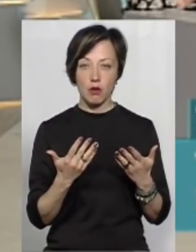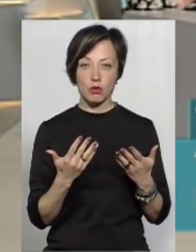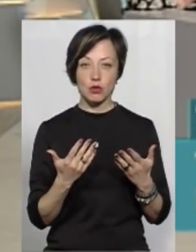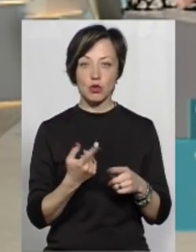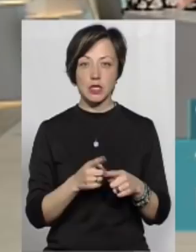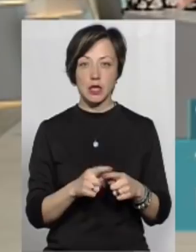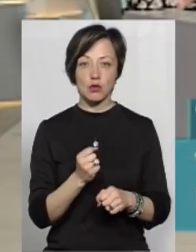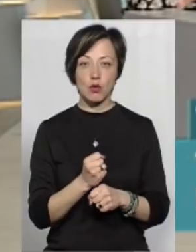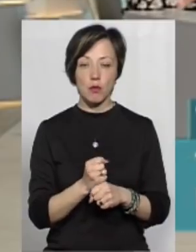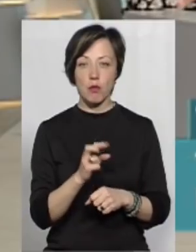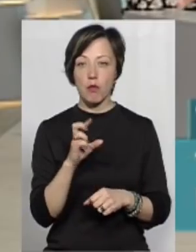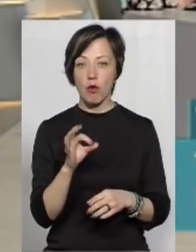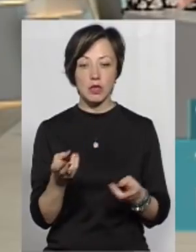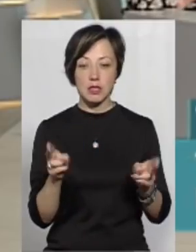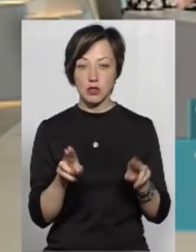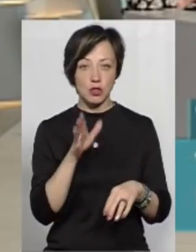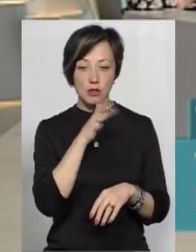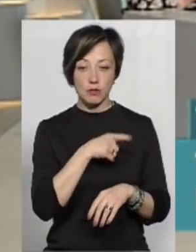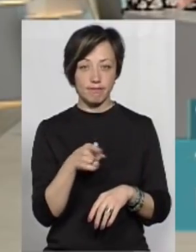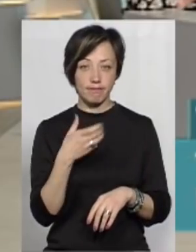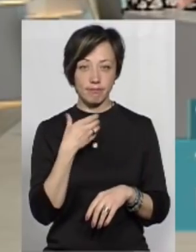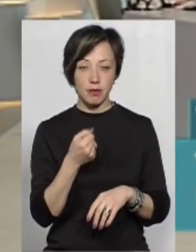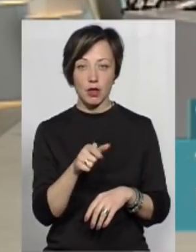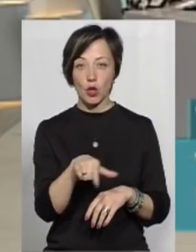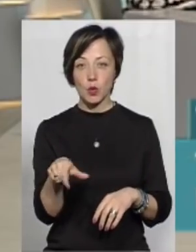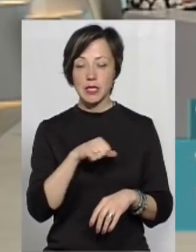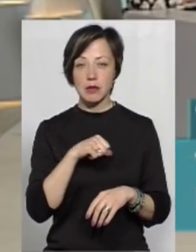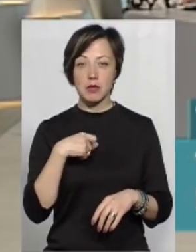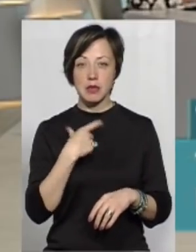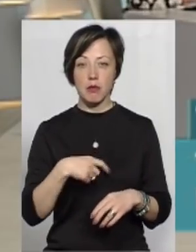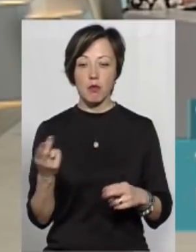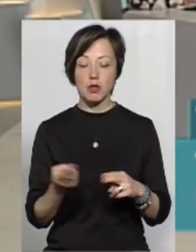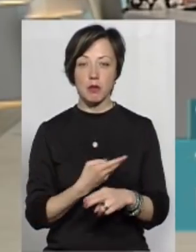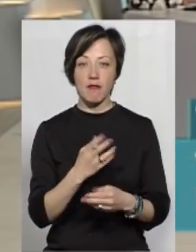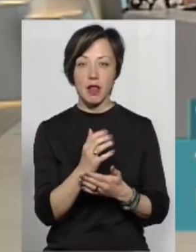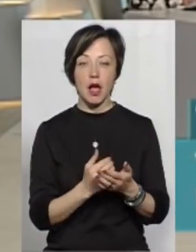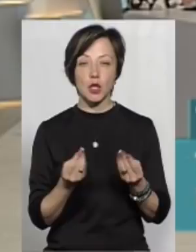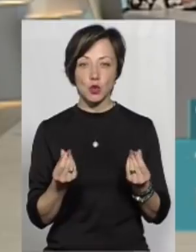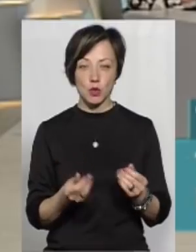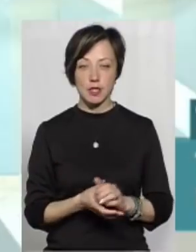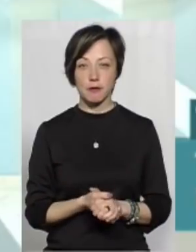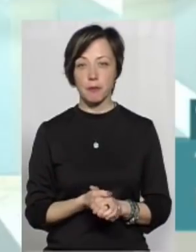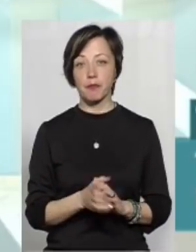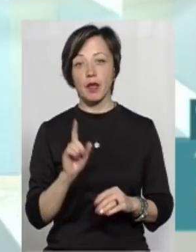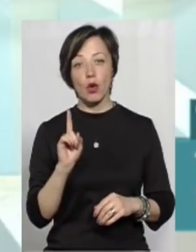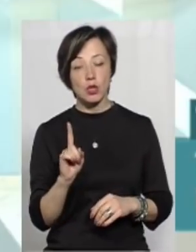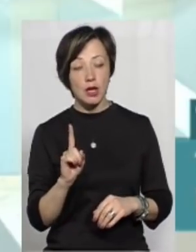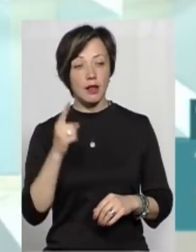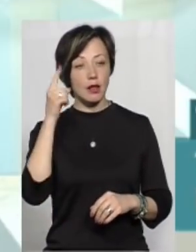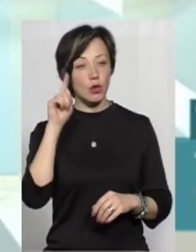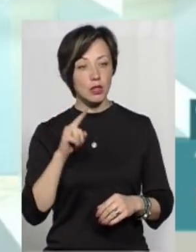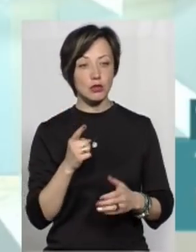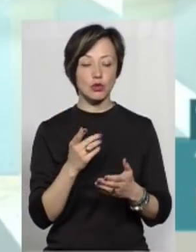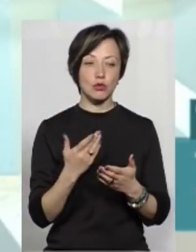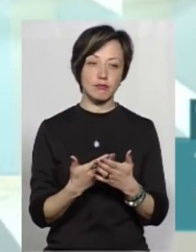це зроблять, тому що не залишається часу. Тобто люди самі себе позбавили ресурсів. Хоча теоретично